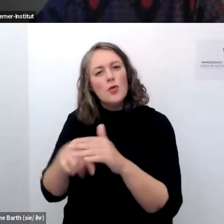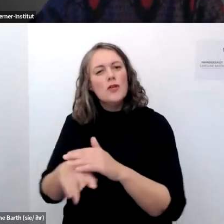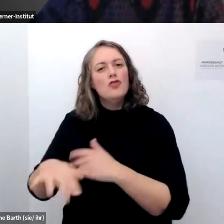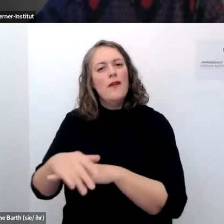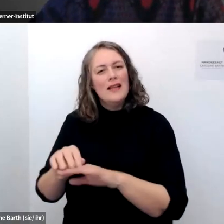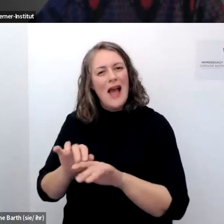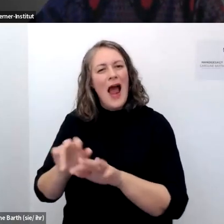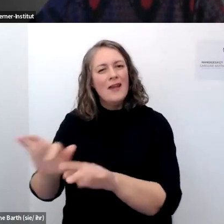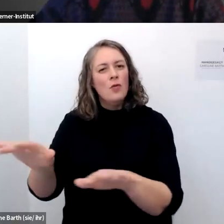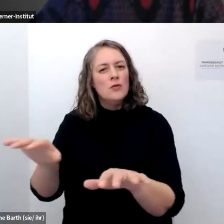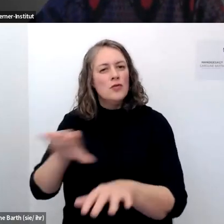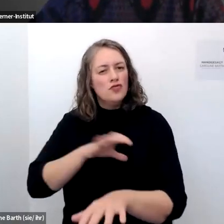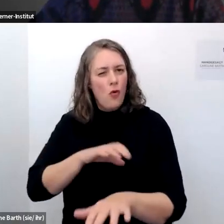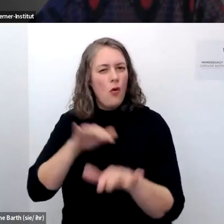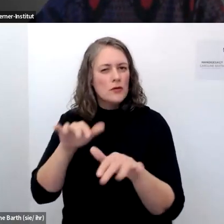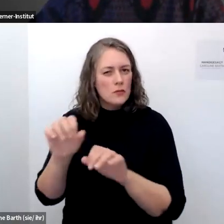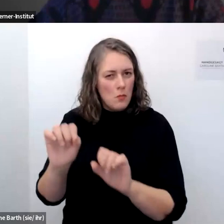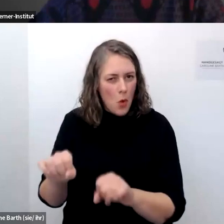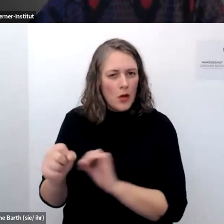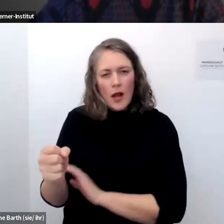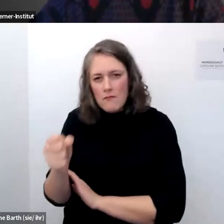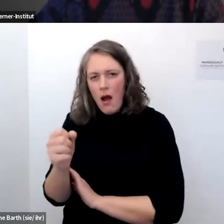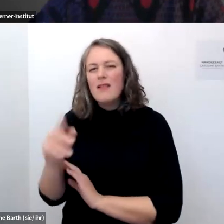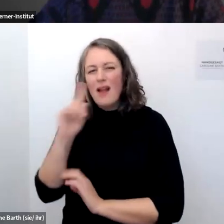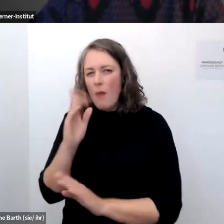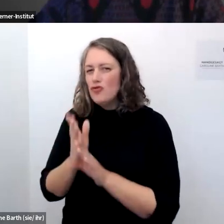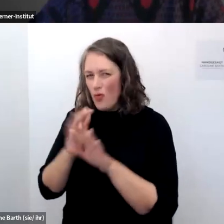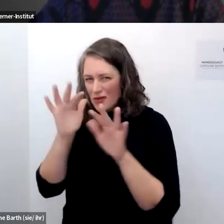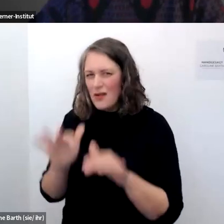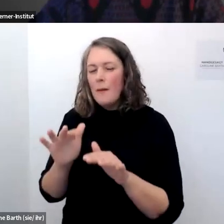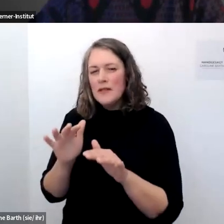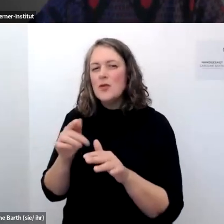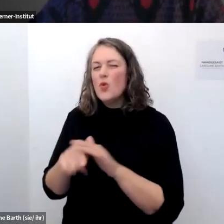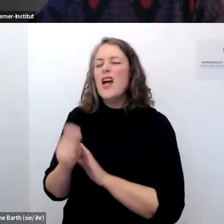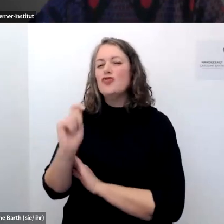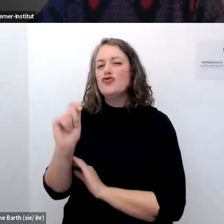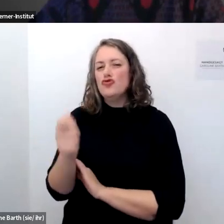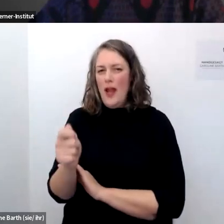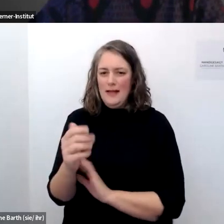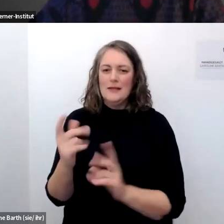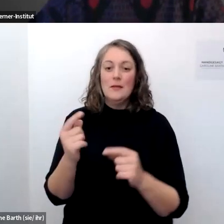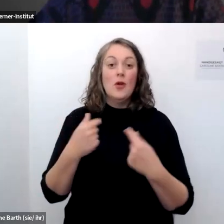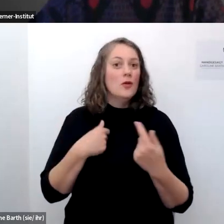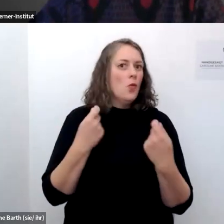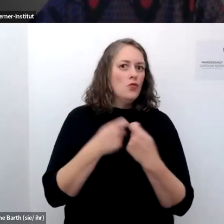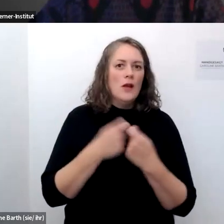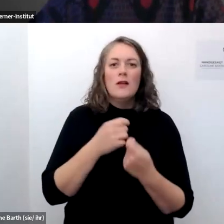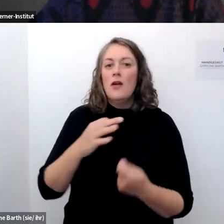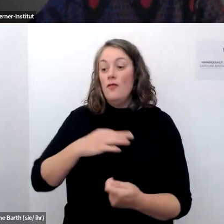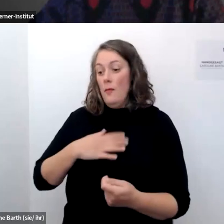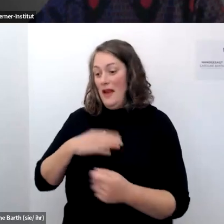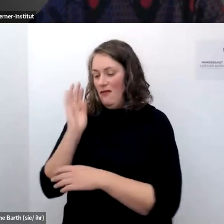machen und ich fand das jetzt gerade total spannend ich habe mir unheimlich viel von deinem vortrag aufgeschrieben